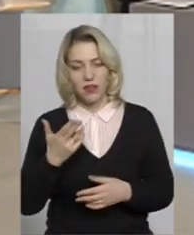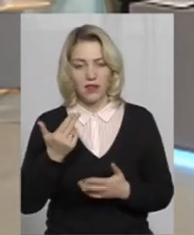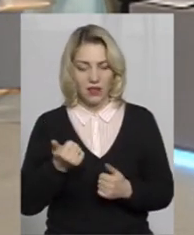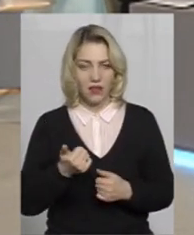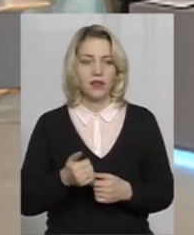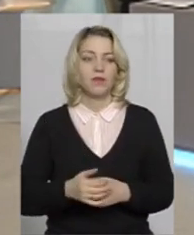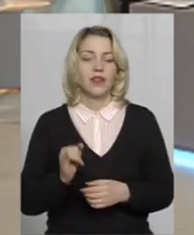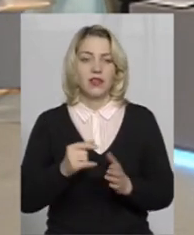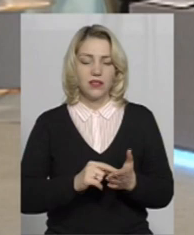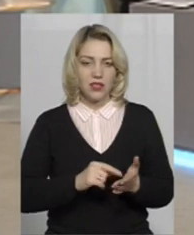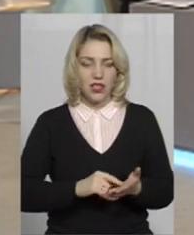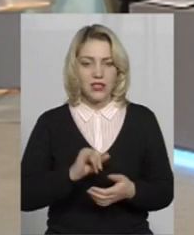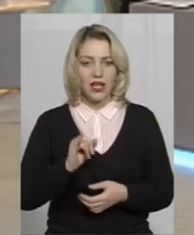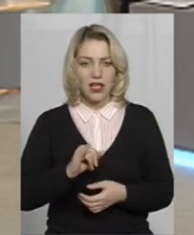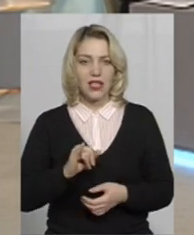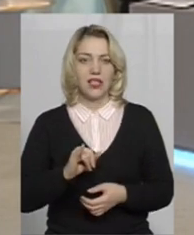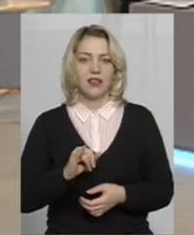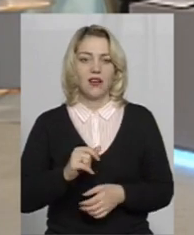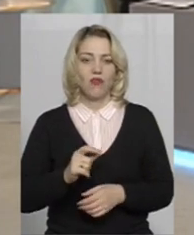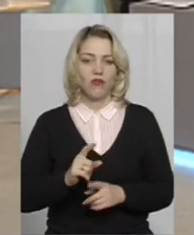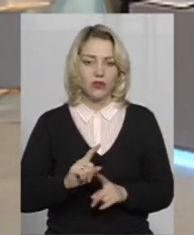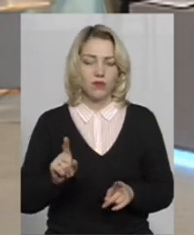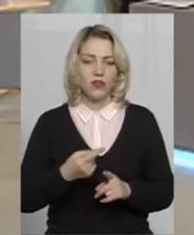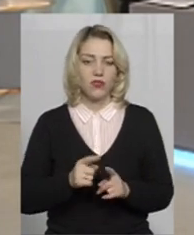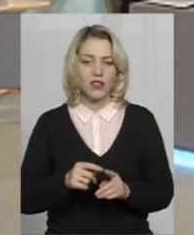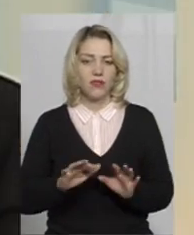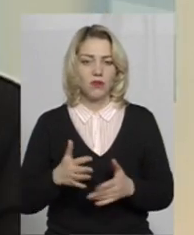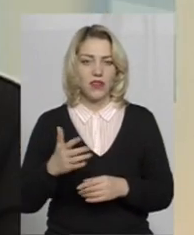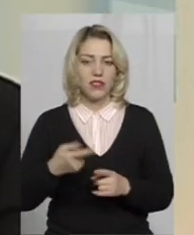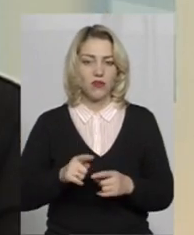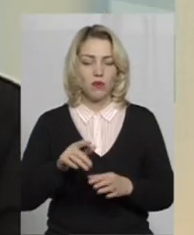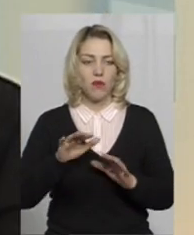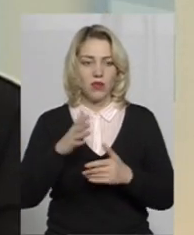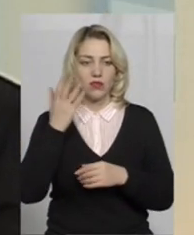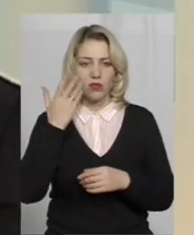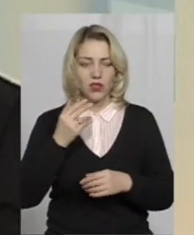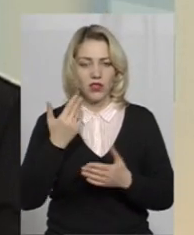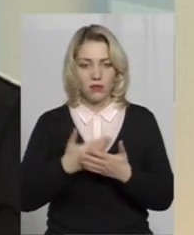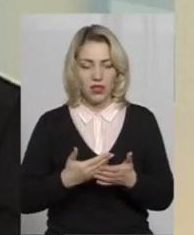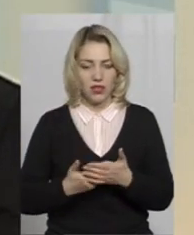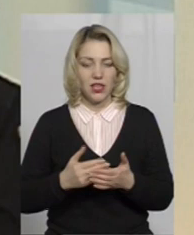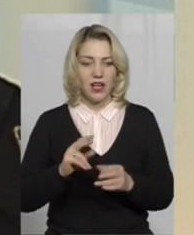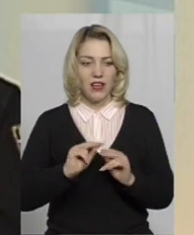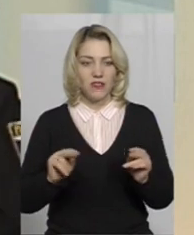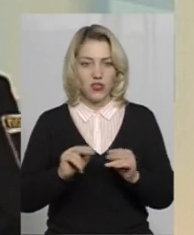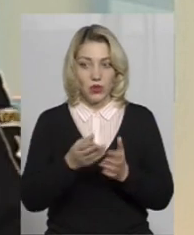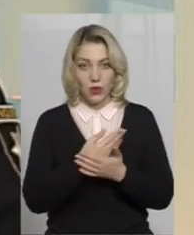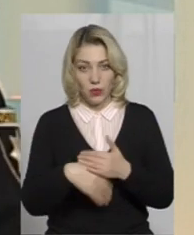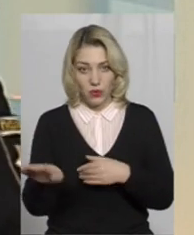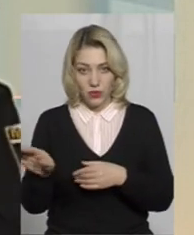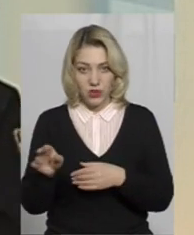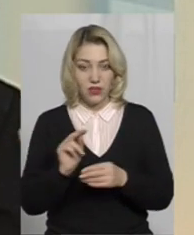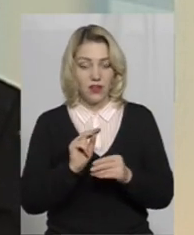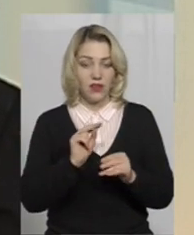діляться і особливо це відбувається в той момент, коли, наприклад, десь вчитель виходить. Коли вчитель